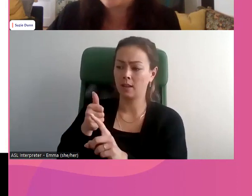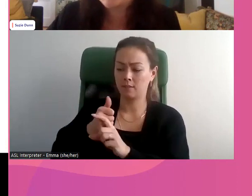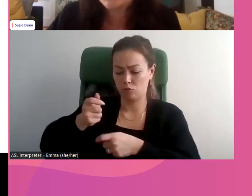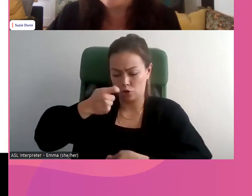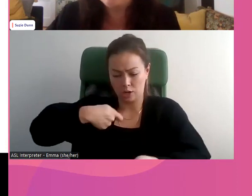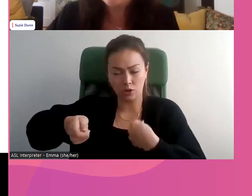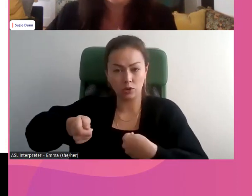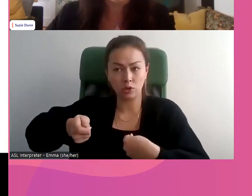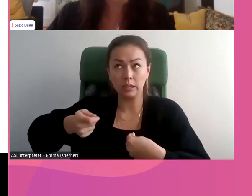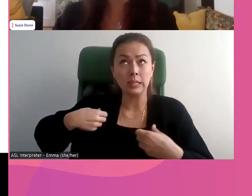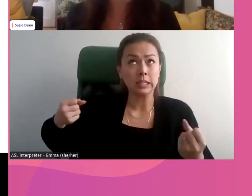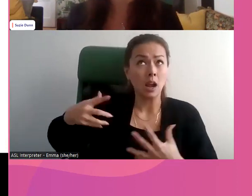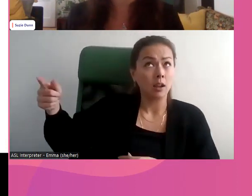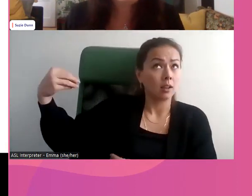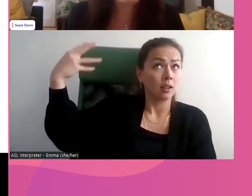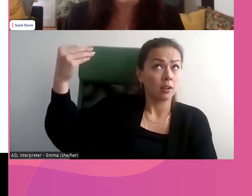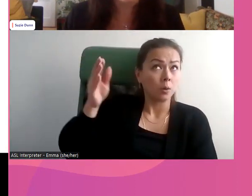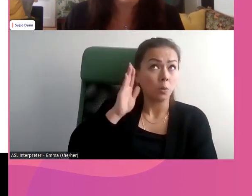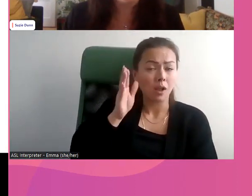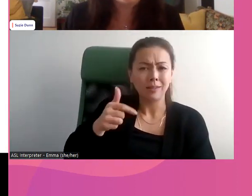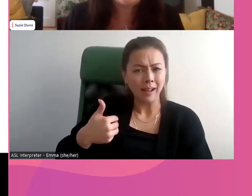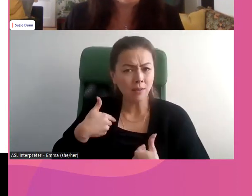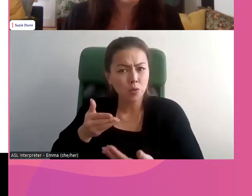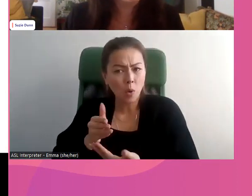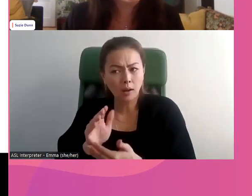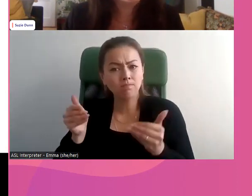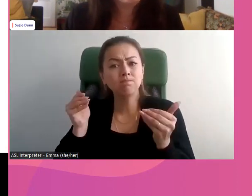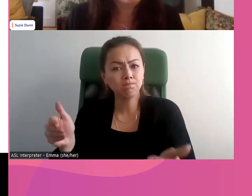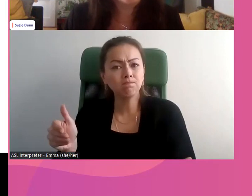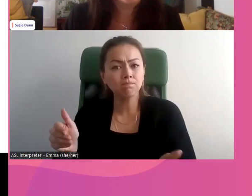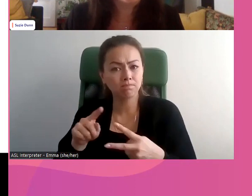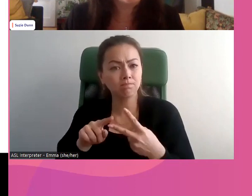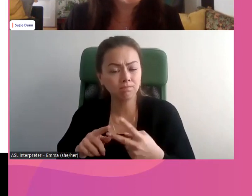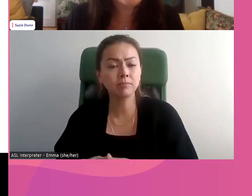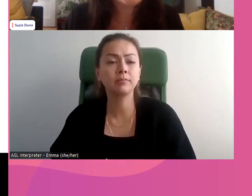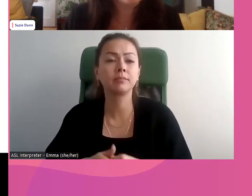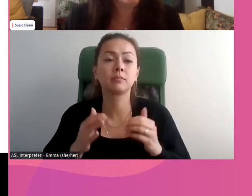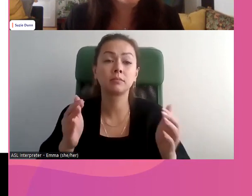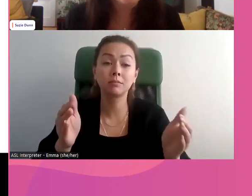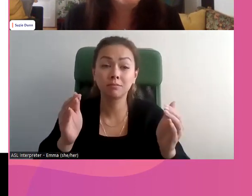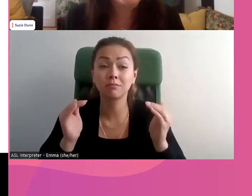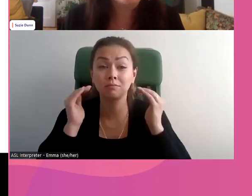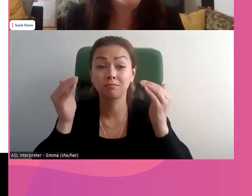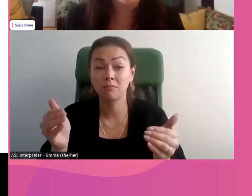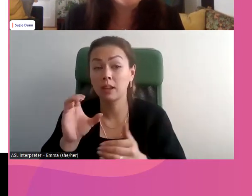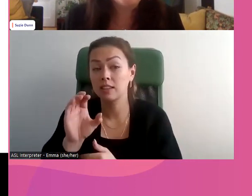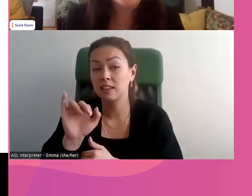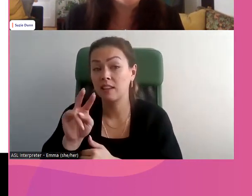changer sans devoir se faire prendre en photo en secret. Il y a aussi d'autres droits,